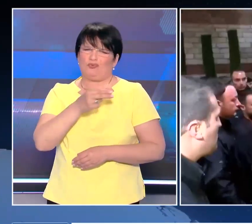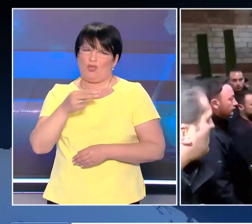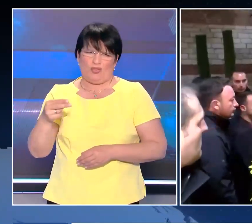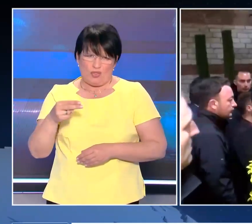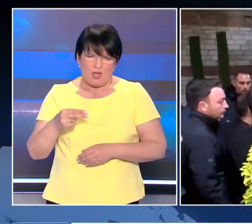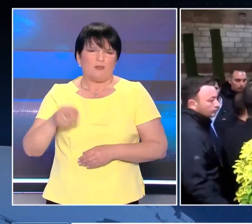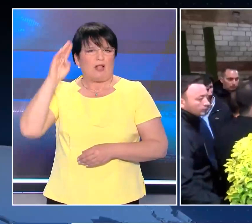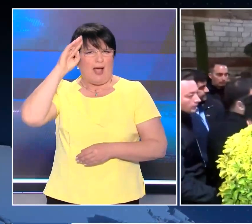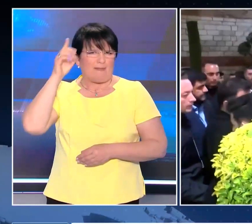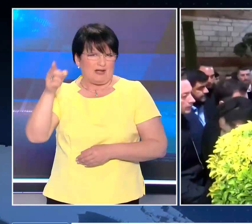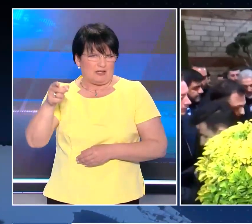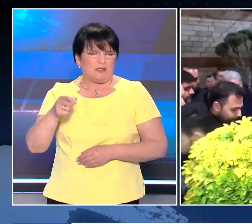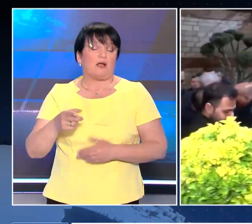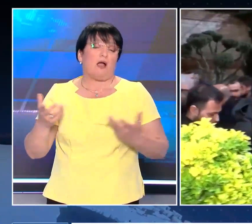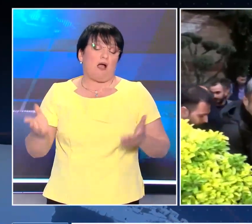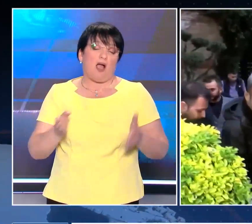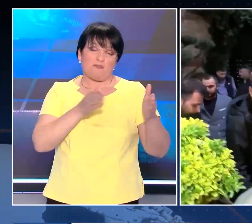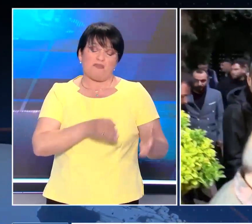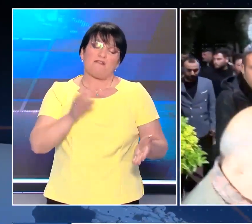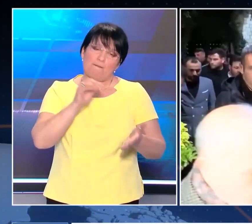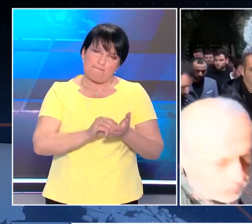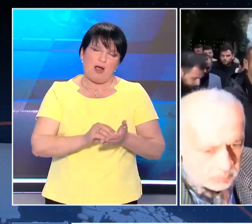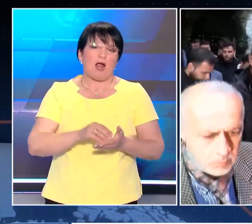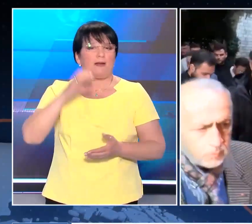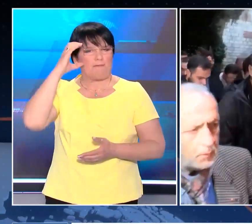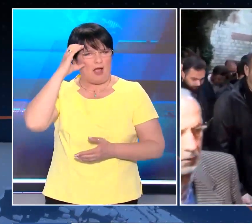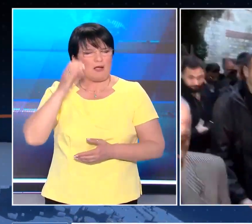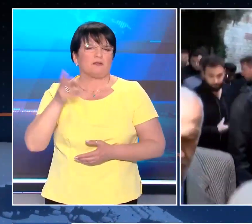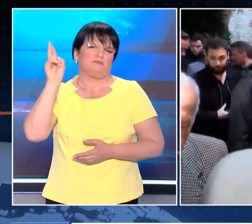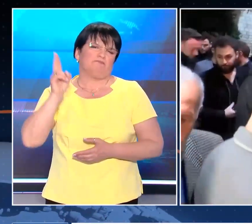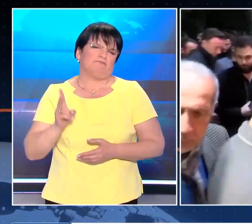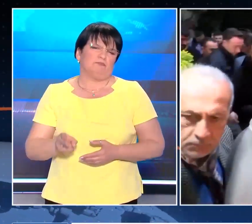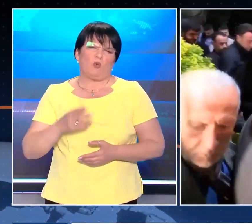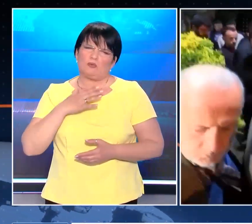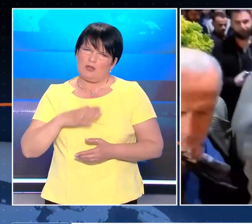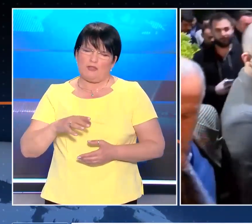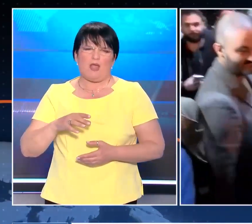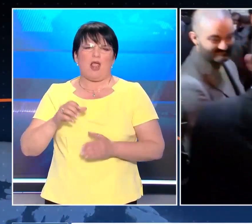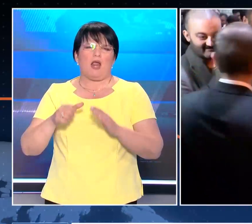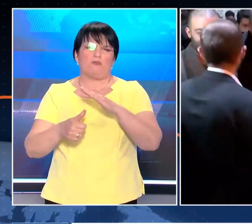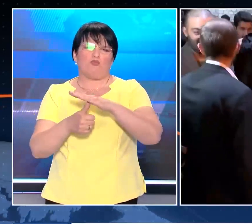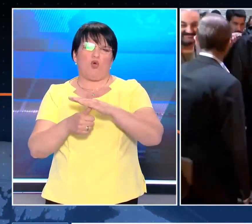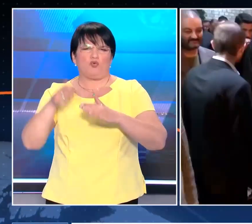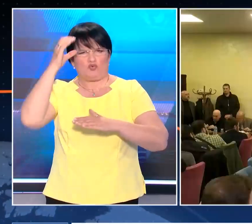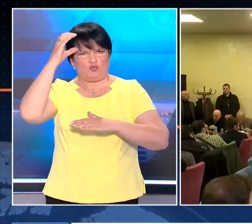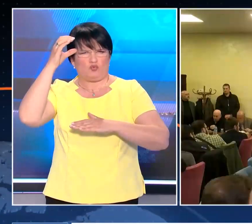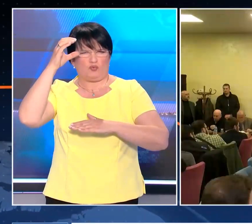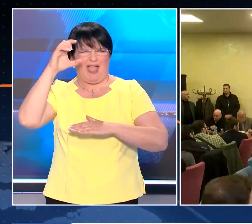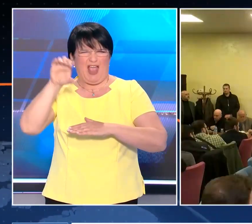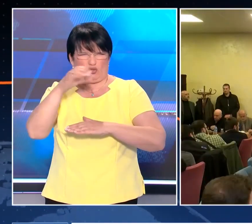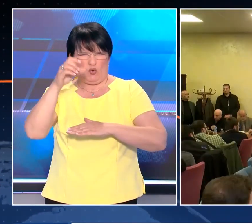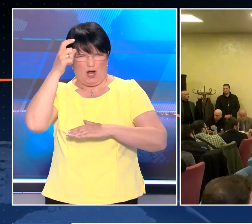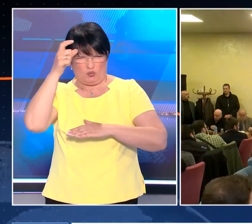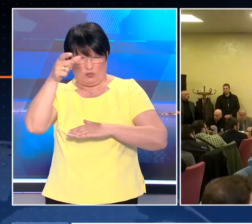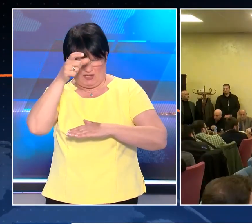κατά των ΗΠΑ, Κατηγορώντας ξανά τον Τζο Μπάιντεν πως θέλει να ανατρέψει τον Ερντογάν και πως στηρίζει τους γιουλενιστές